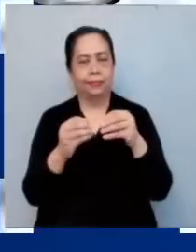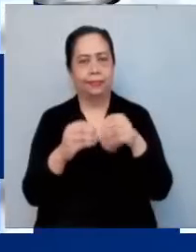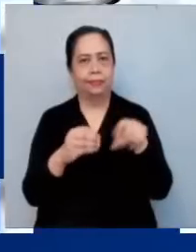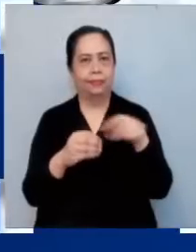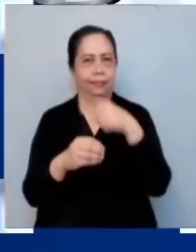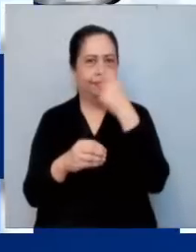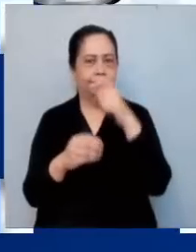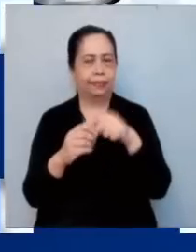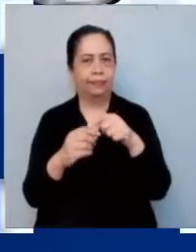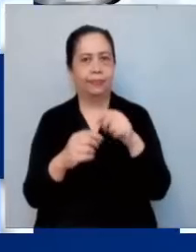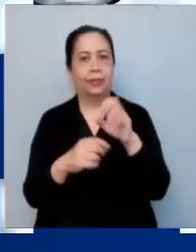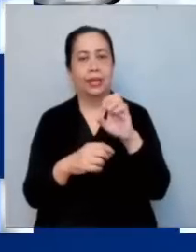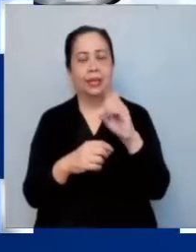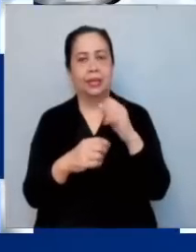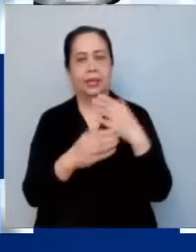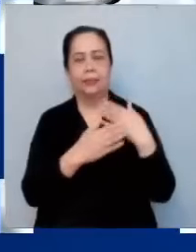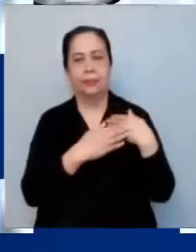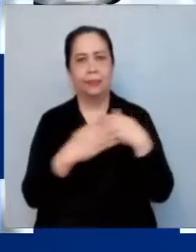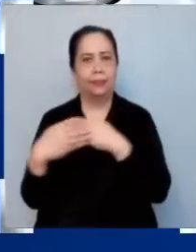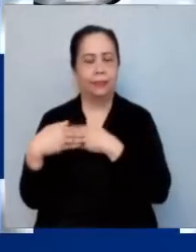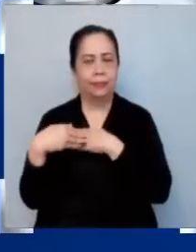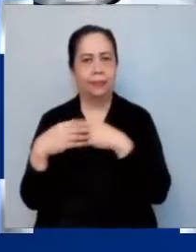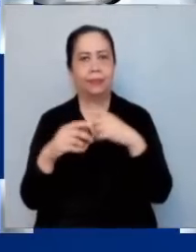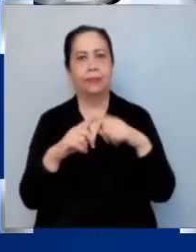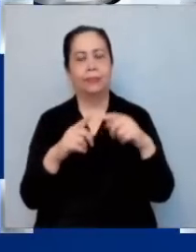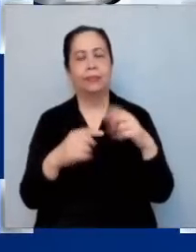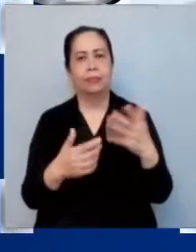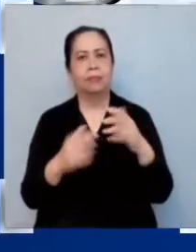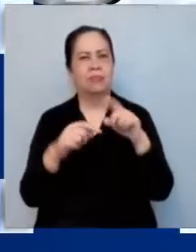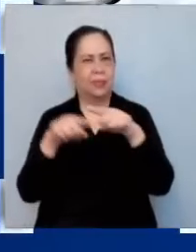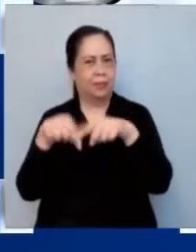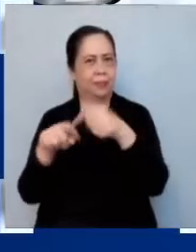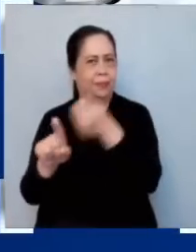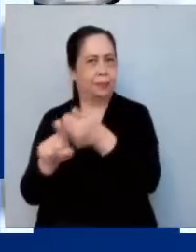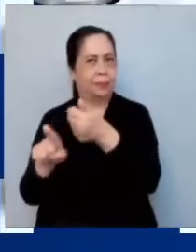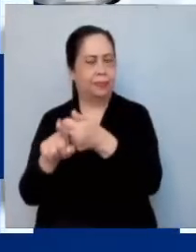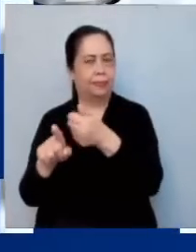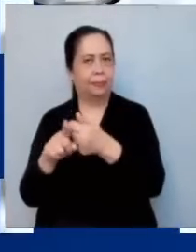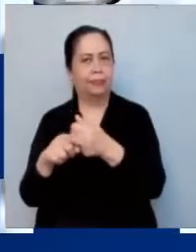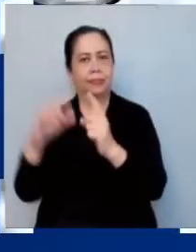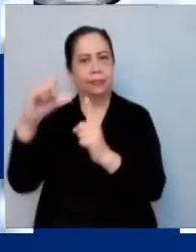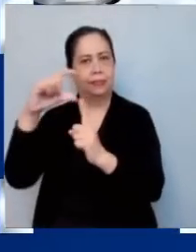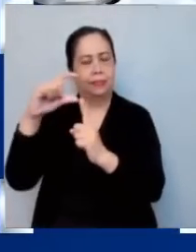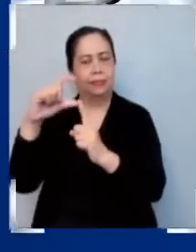Idil Fitir at Idil Adha pero nakadepende pa yan sa Islamic calendar.